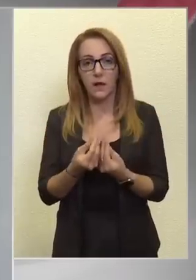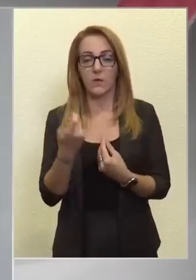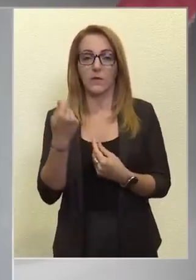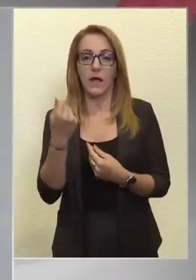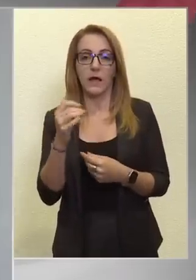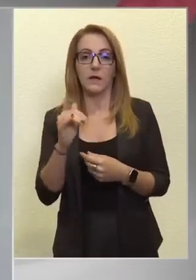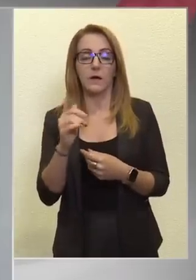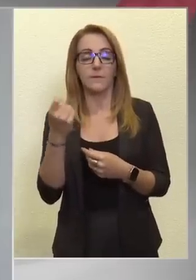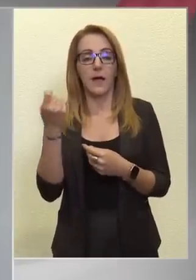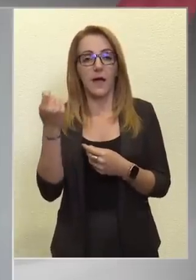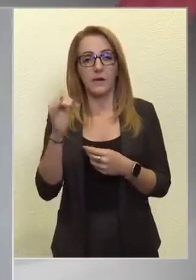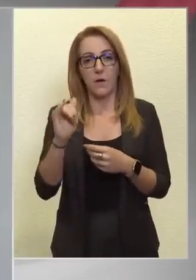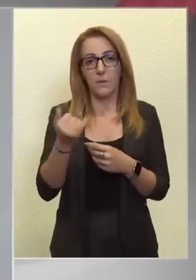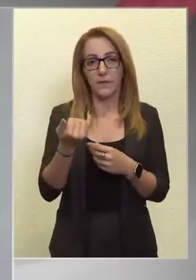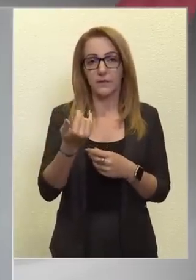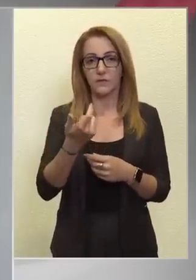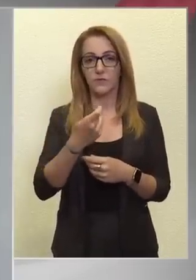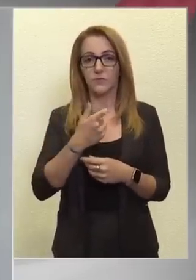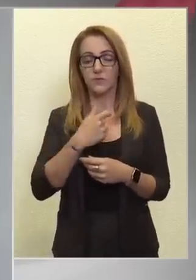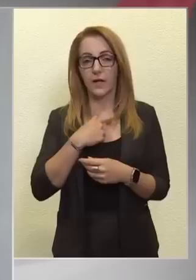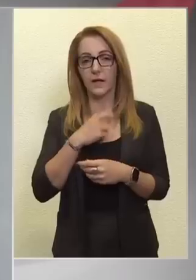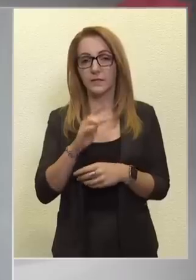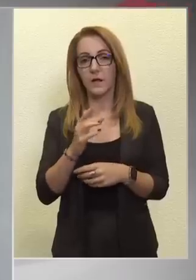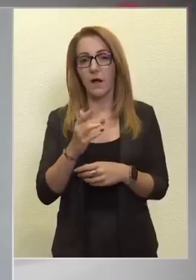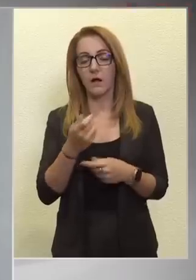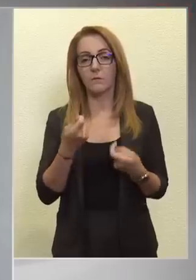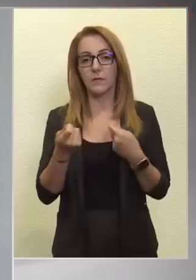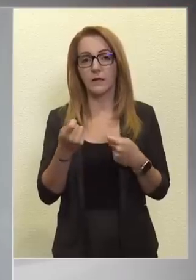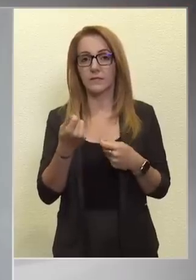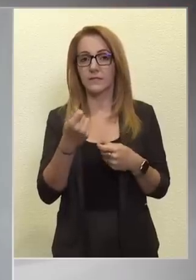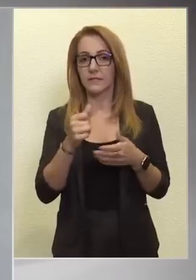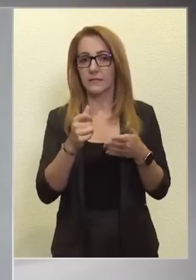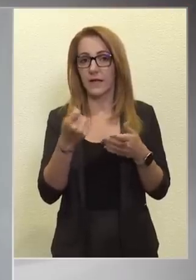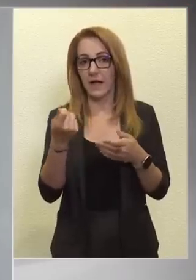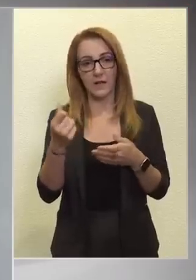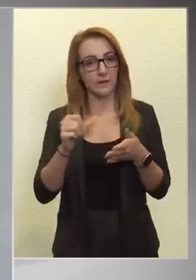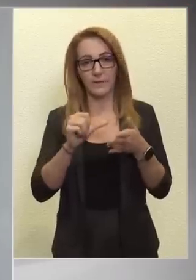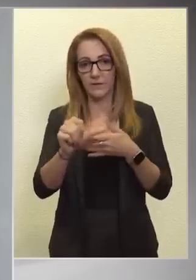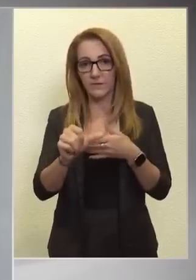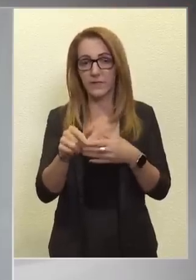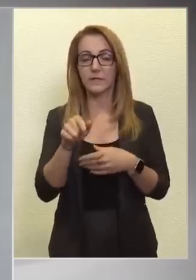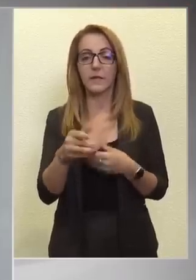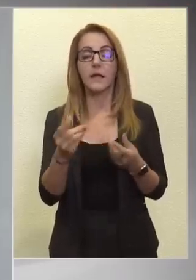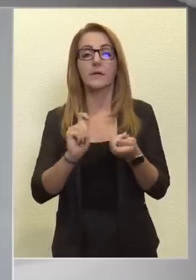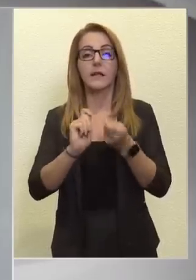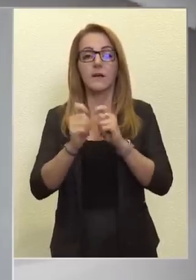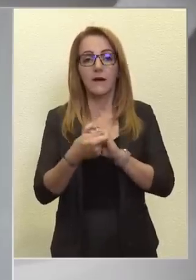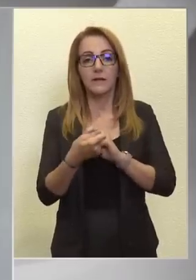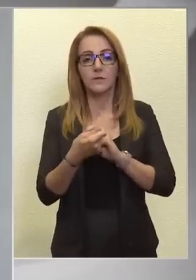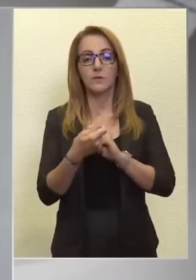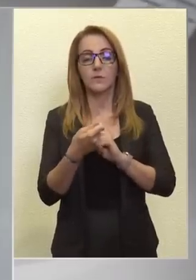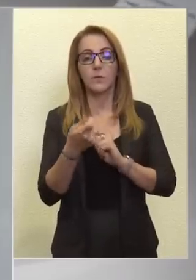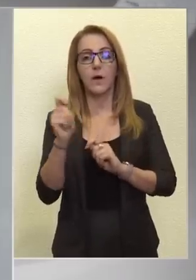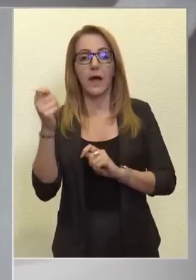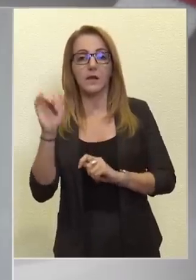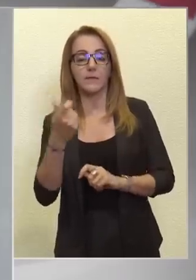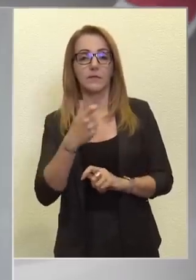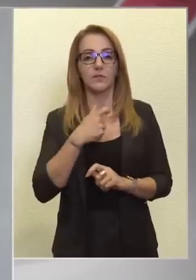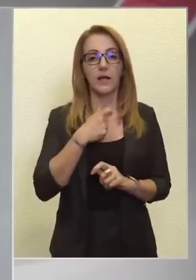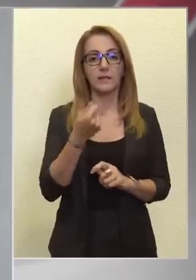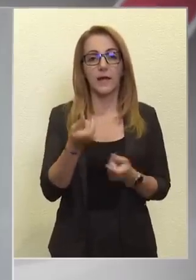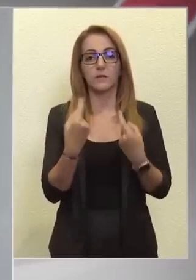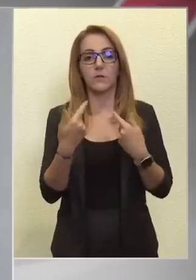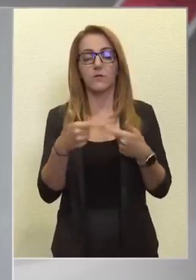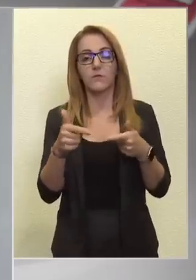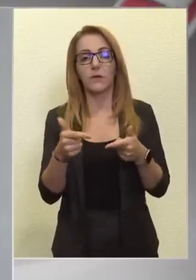áramnak és gáznak a piaci árát kifizetni. Azzal a változó áram és gázártól függően 150